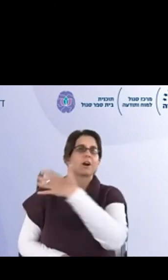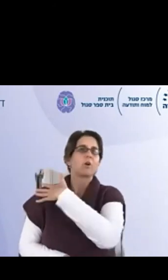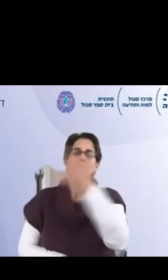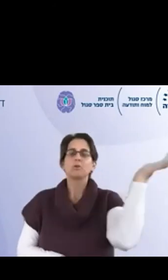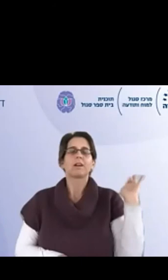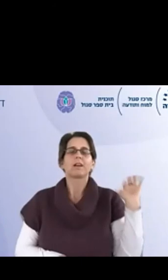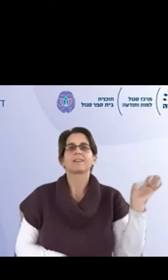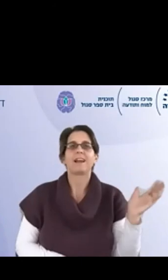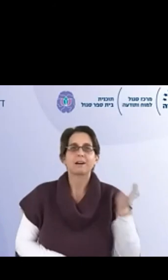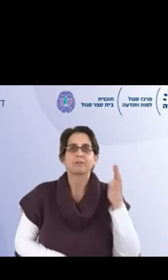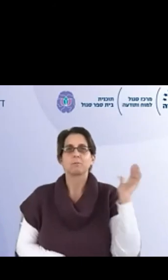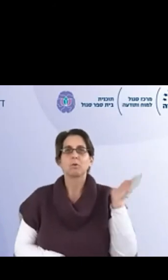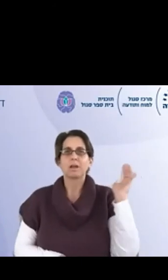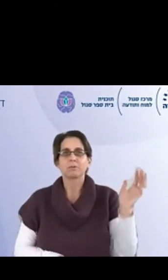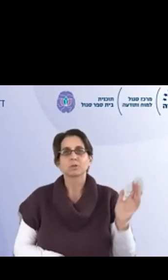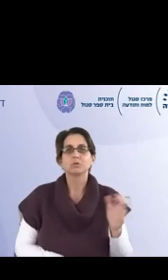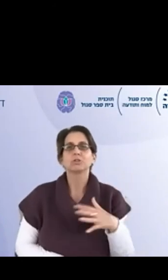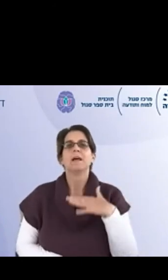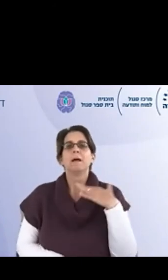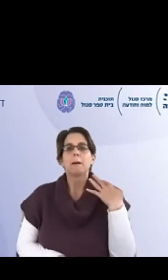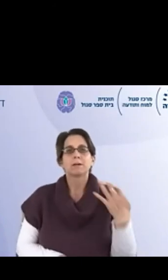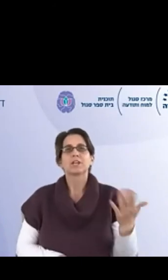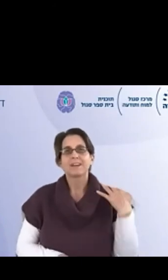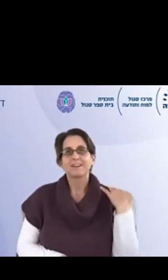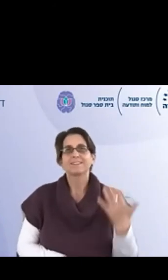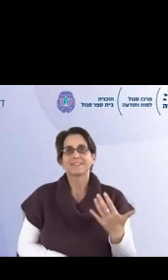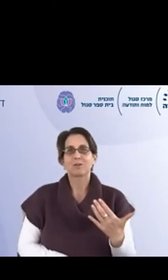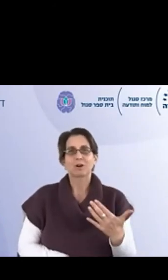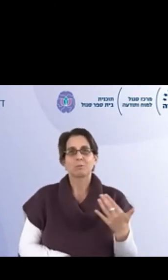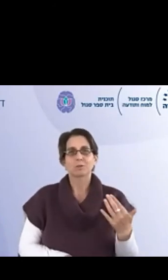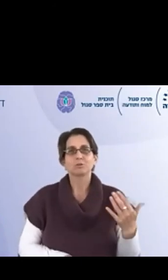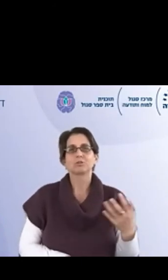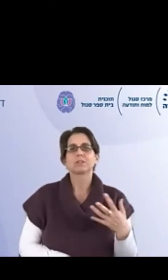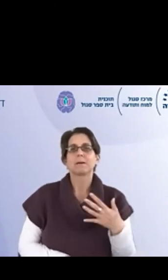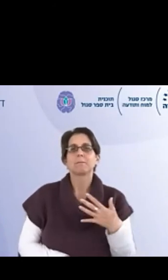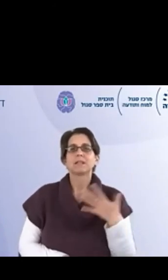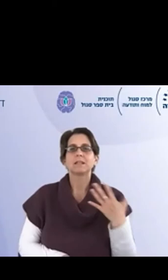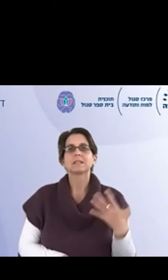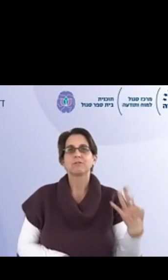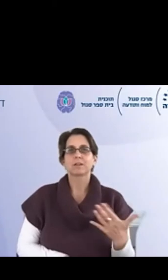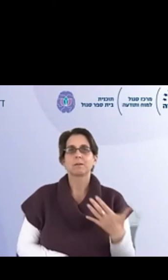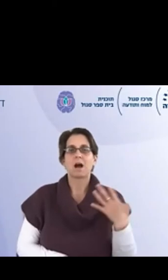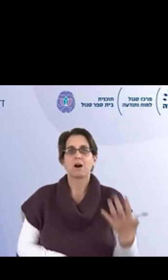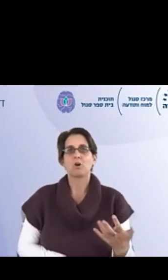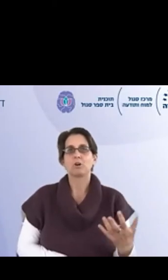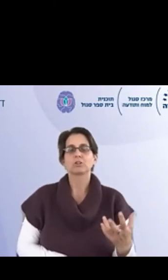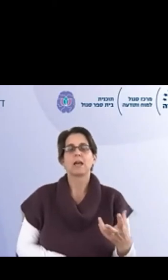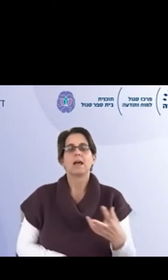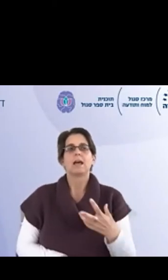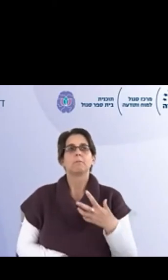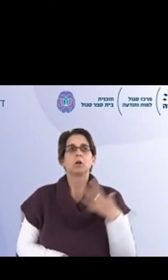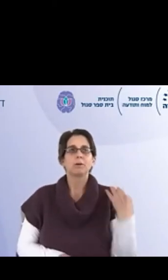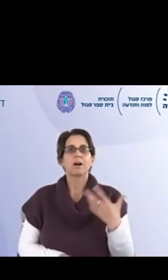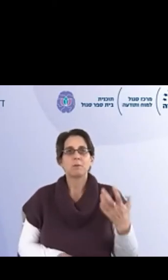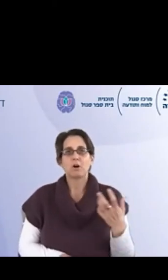ולפי התיאוריה הכל אמור ללכת חלק ומעולה ופשוט, בשטח זה לא כל כך פשוט, בתי ספר כמערכות,